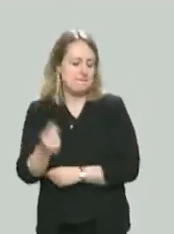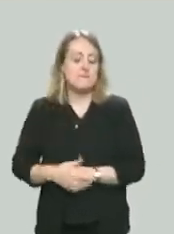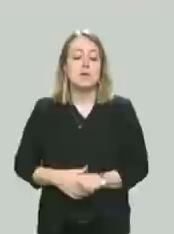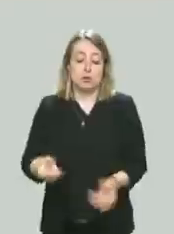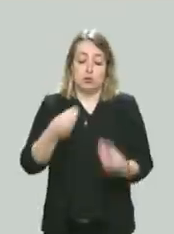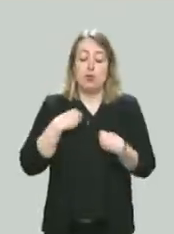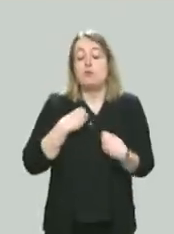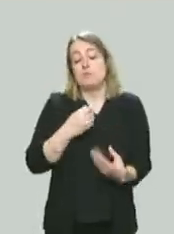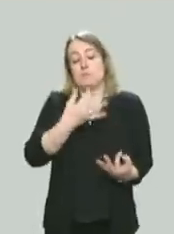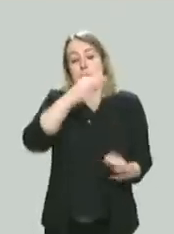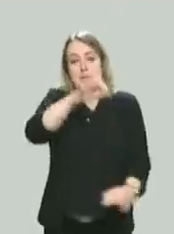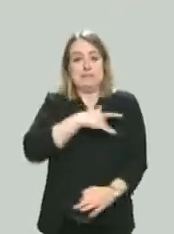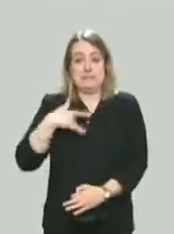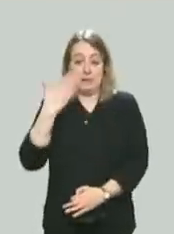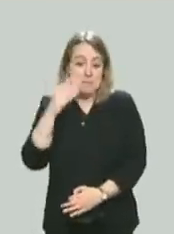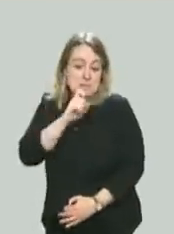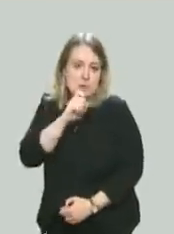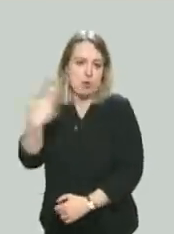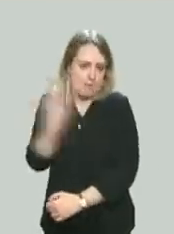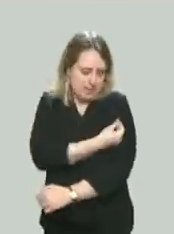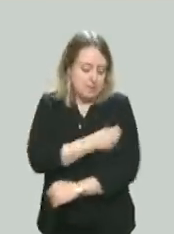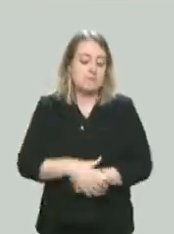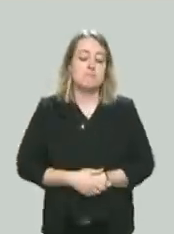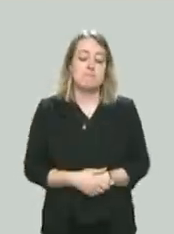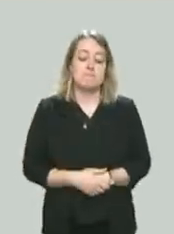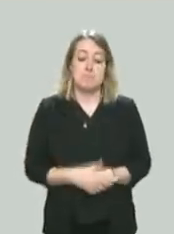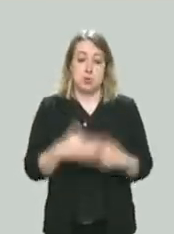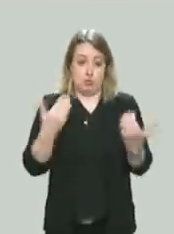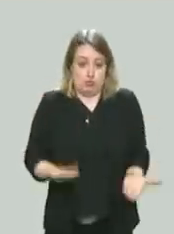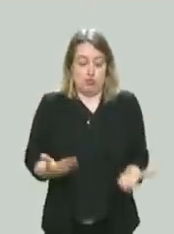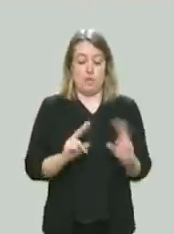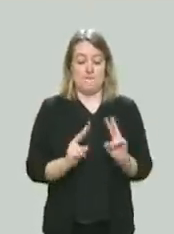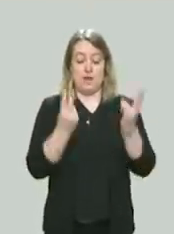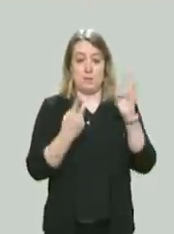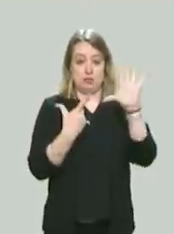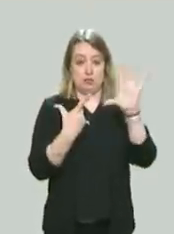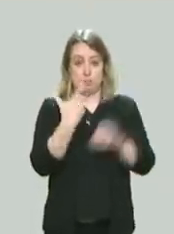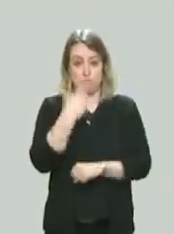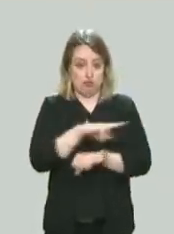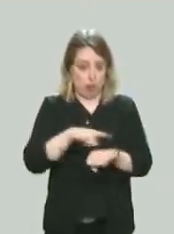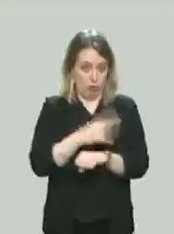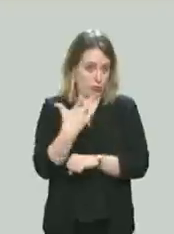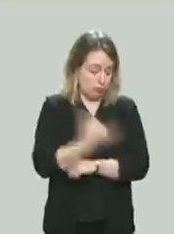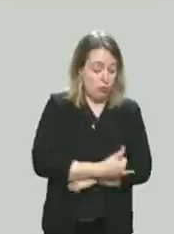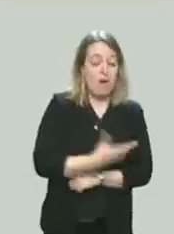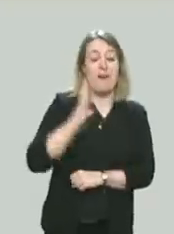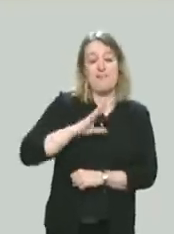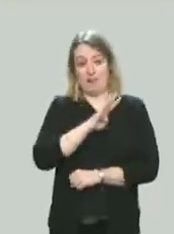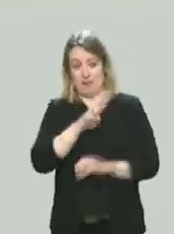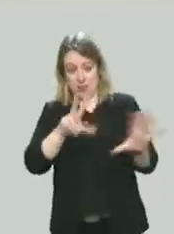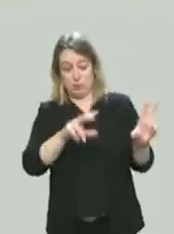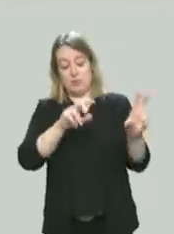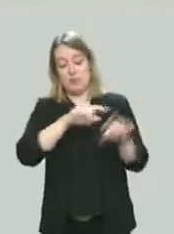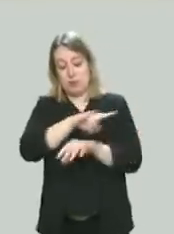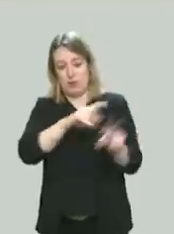sanitaire pour celles et ceux qui, parmi vous, n'êtes pas encore vaccinés, aujourd'hui, sont valables 72 heures. Avant, ils étaient valables 48 heures quand le